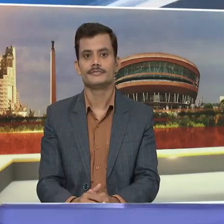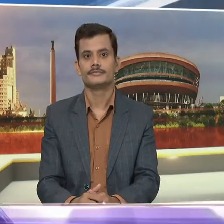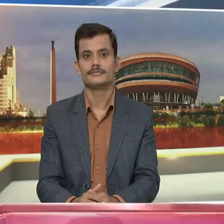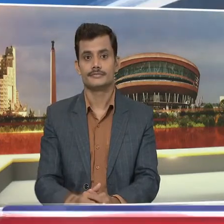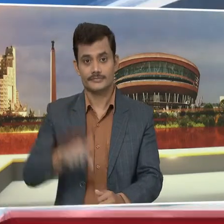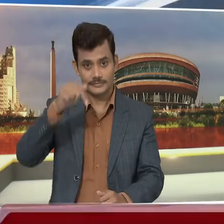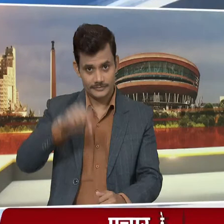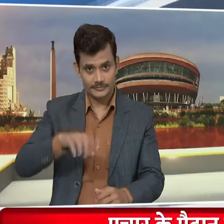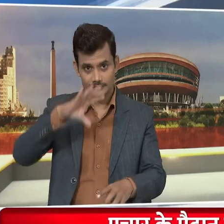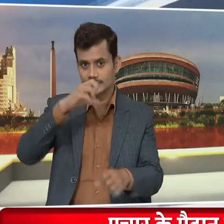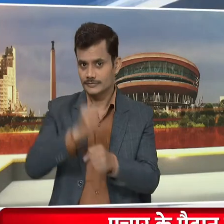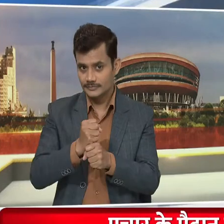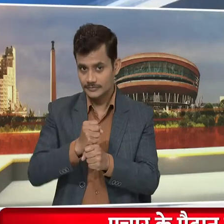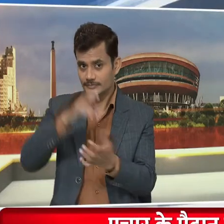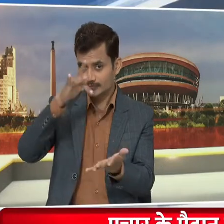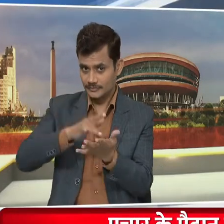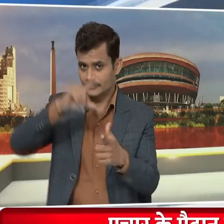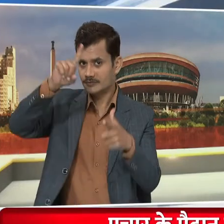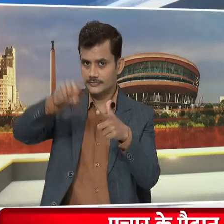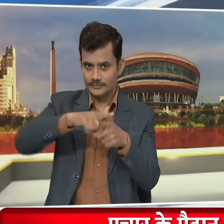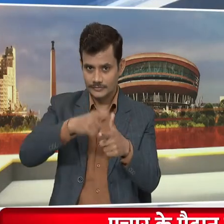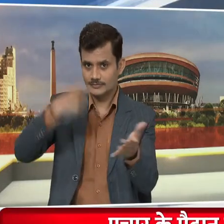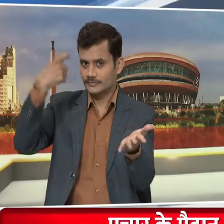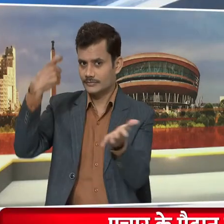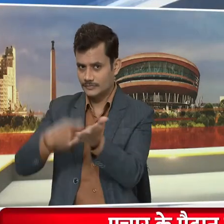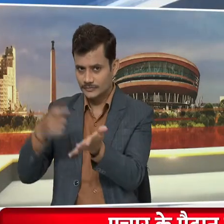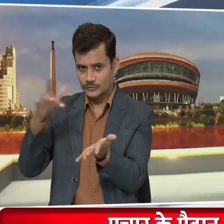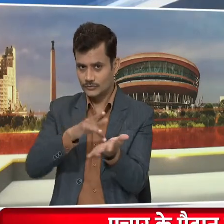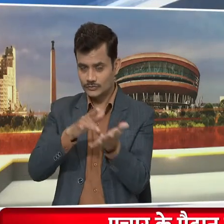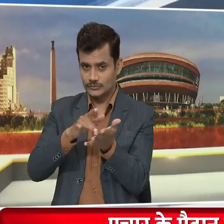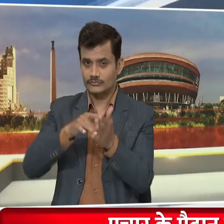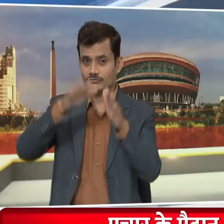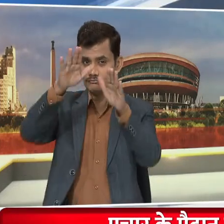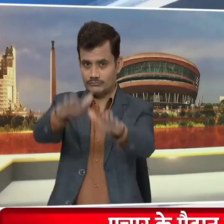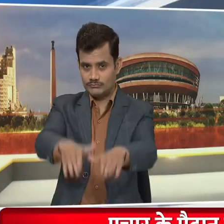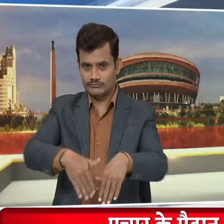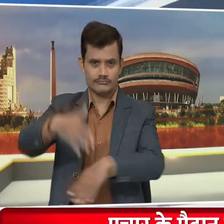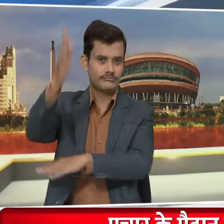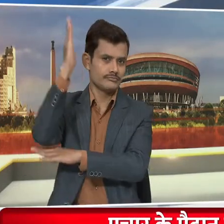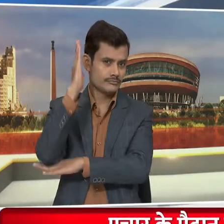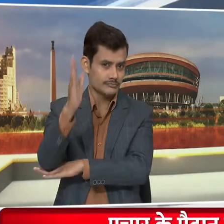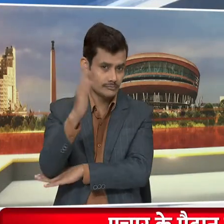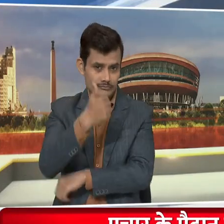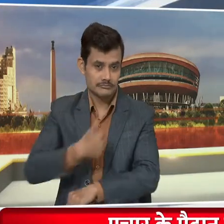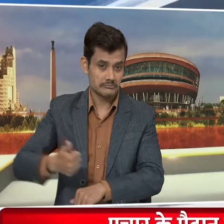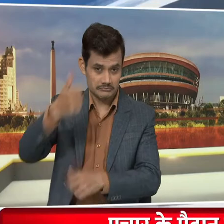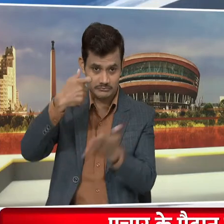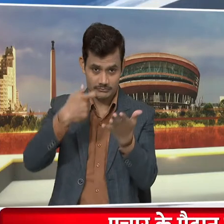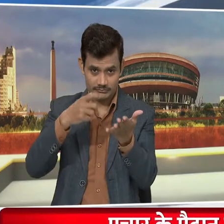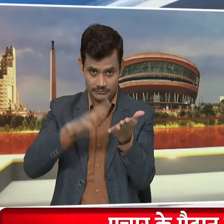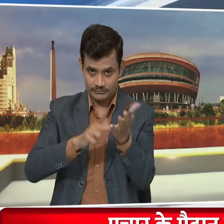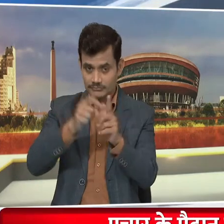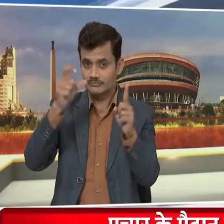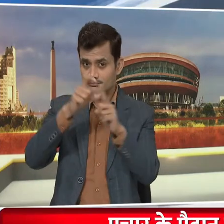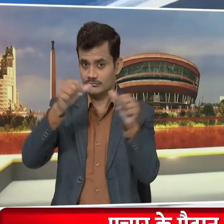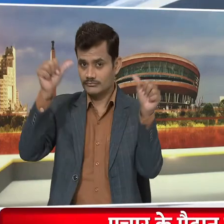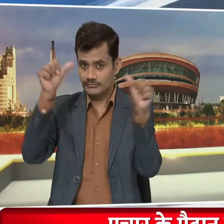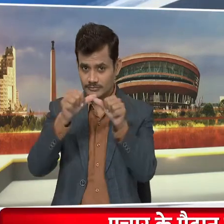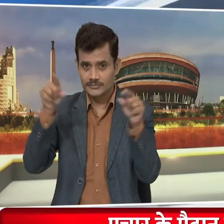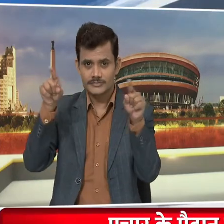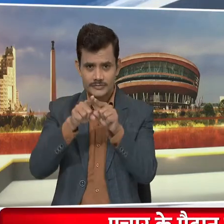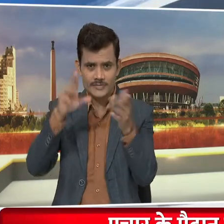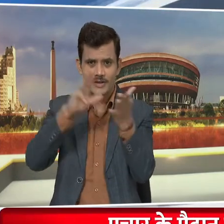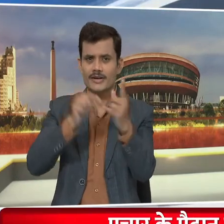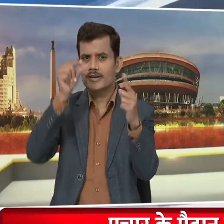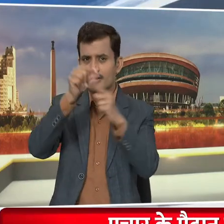आज 36 गड़ के जश्पूर और राइगड विधान सभाक्षित में चुनावी रैली करेंगे जेपी नडड़ा तो वही मुंगावली से मध्य